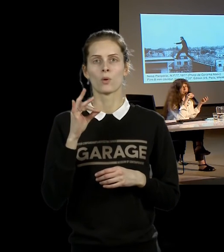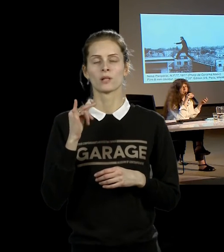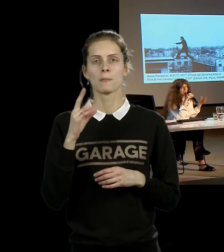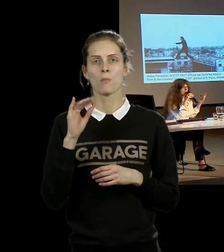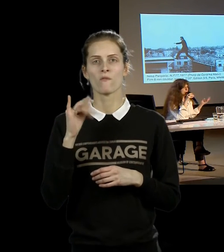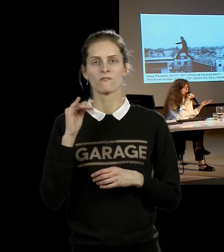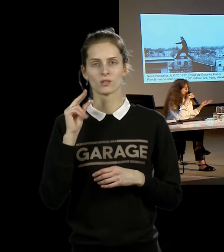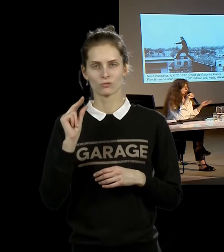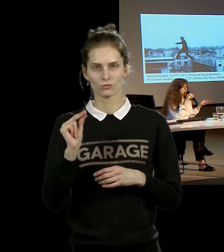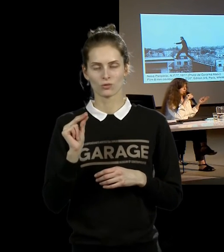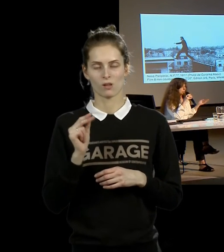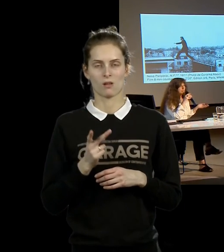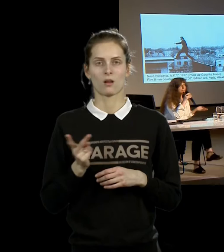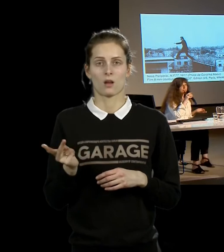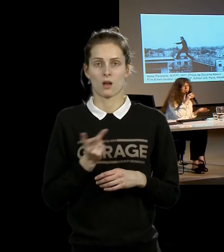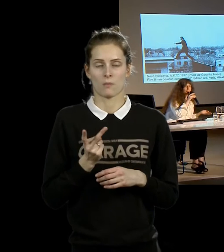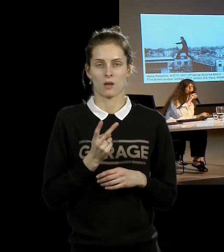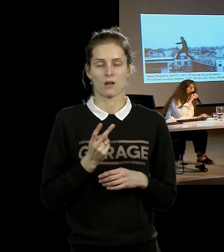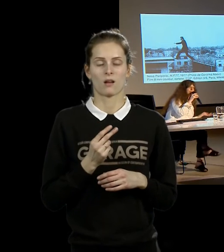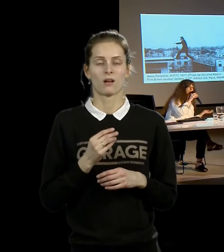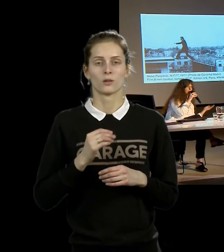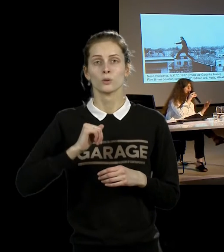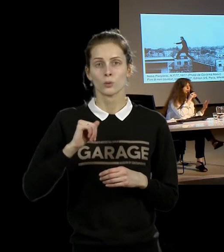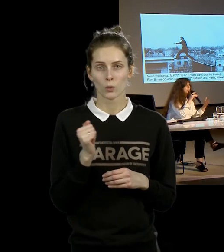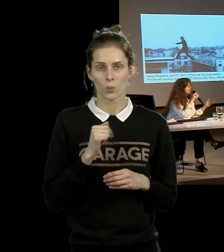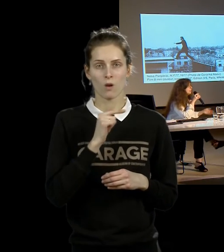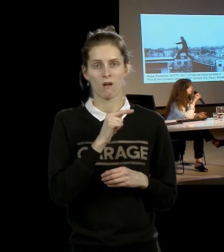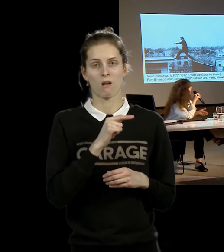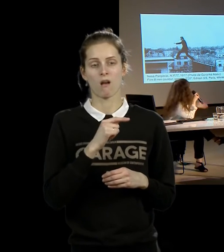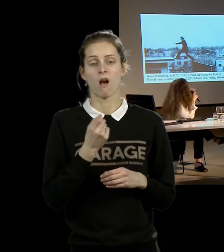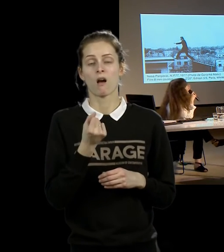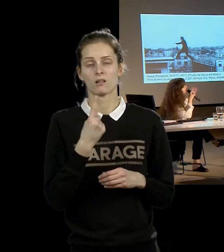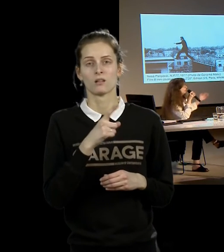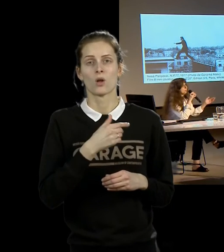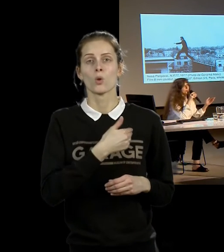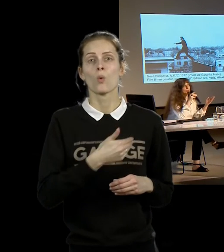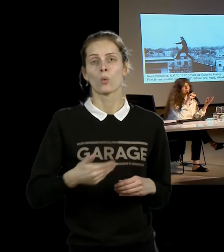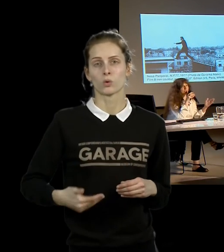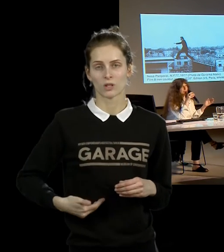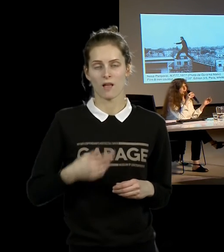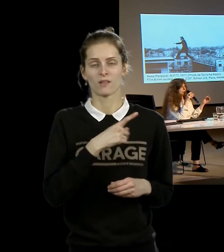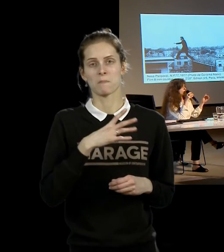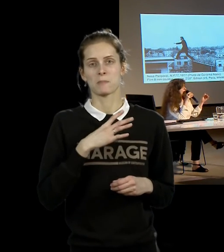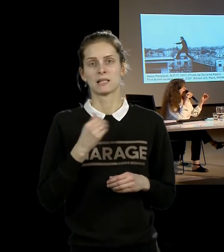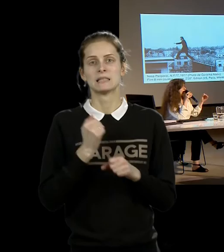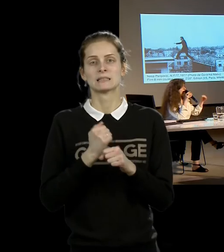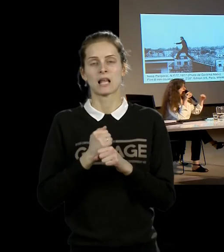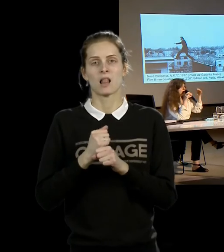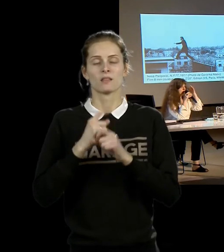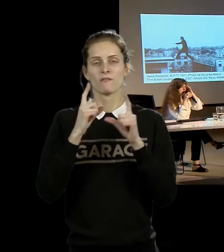тоже один из первых югославских концептуалистов, который делал фотографии, перформанс, когда он